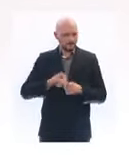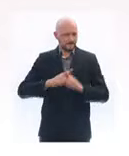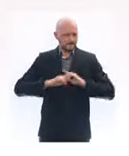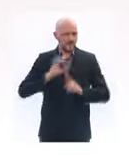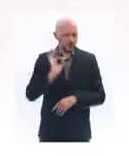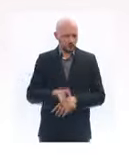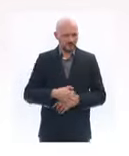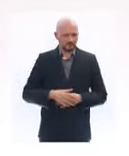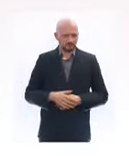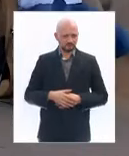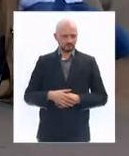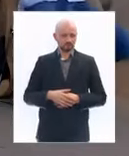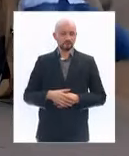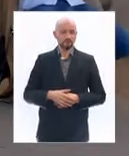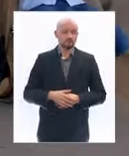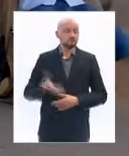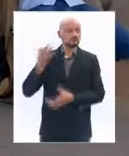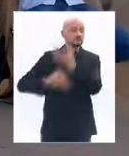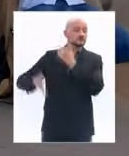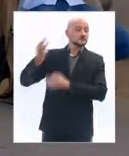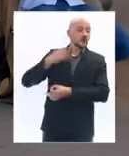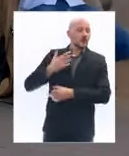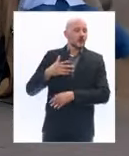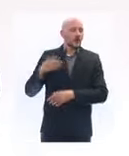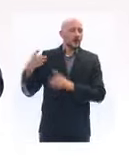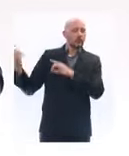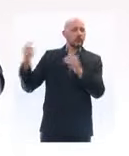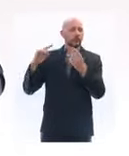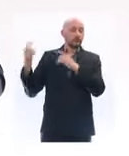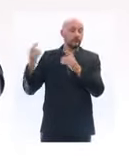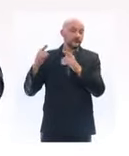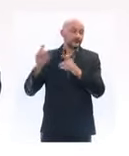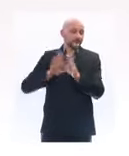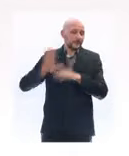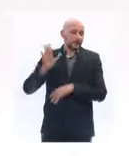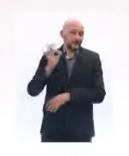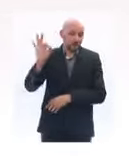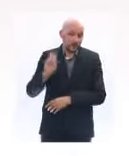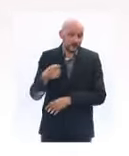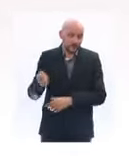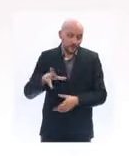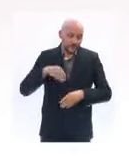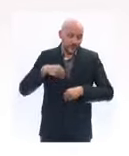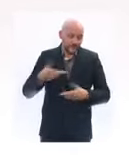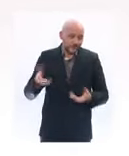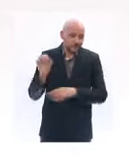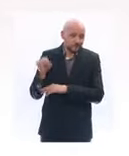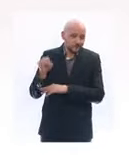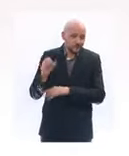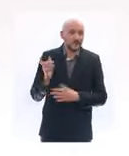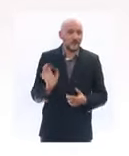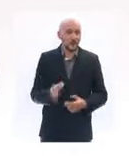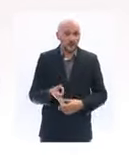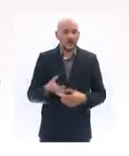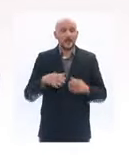ou j'entends des polémiques. Nous sommes en France. Il faut les accepter. Mais je crois avant